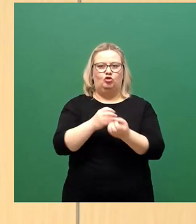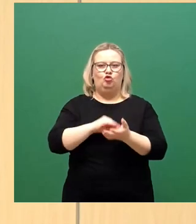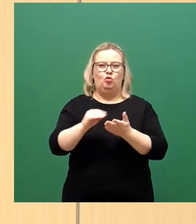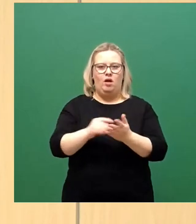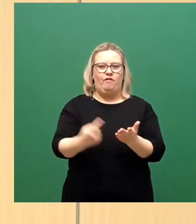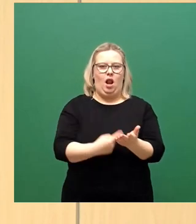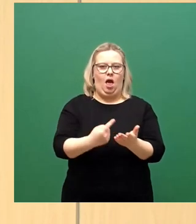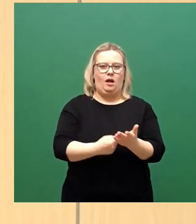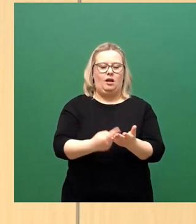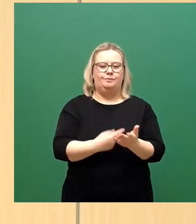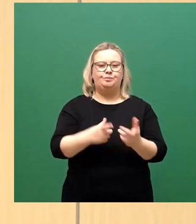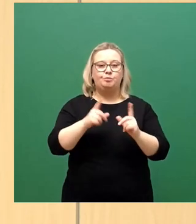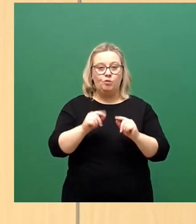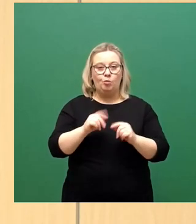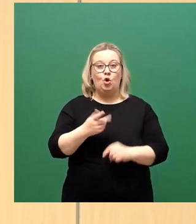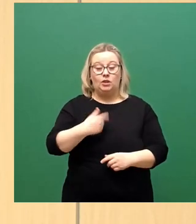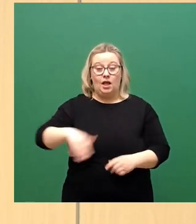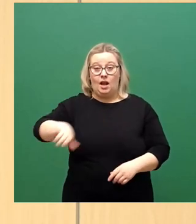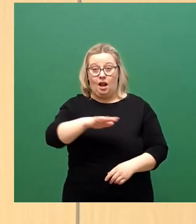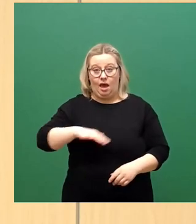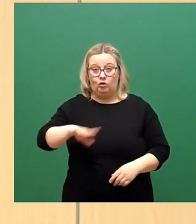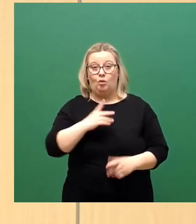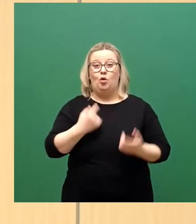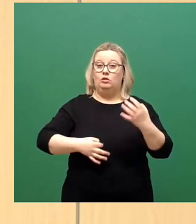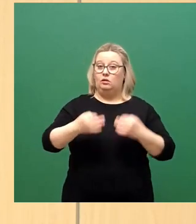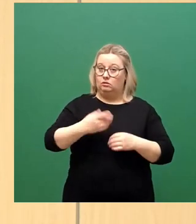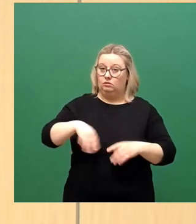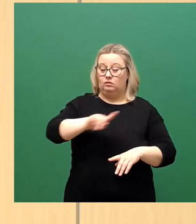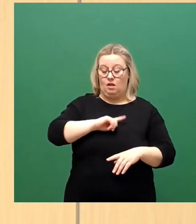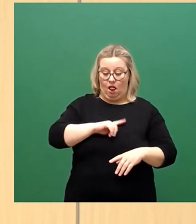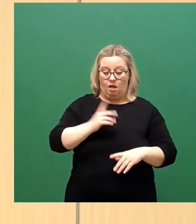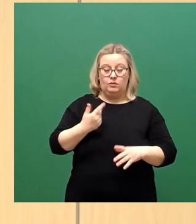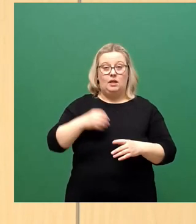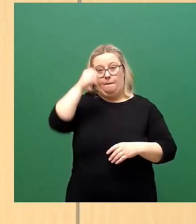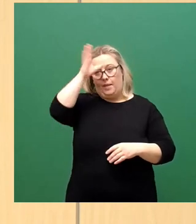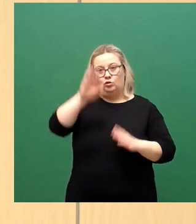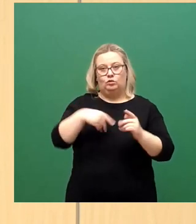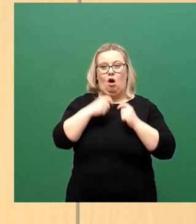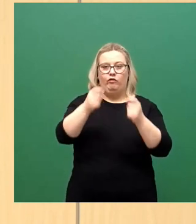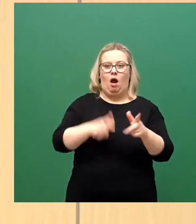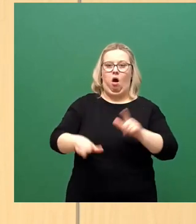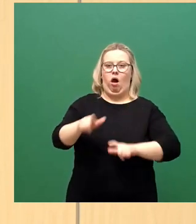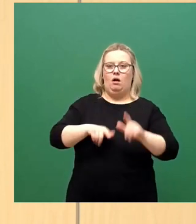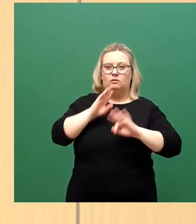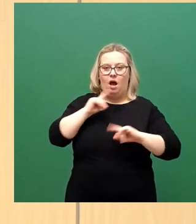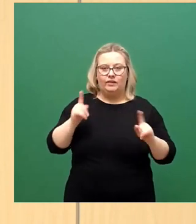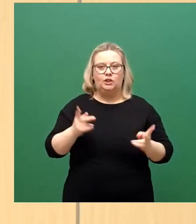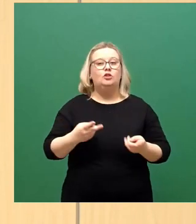Insoweit können sich die Länder weder auf einen Spielraum bei der Ausgestaltung des Bildungsauftrages berufen, noch